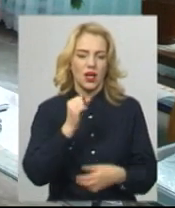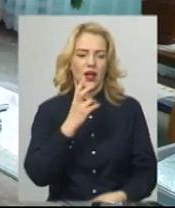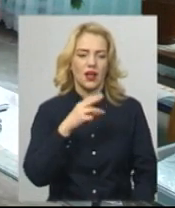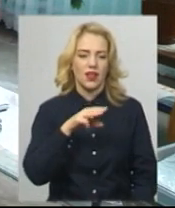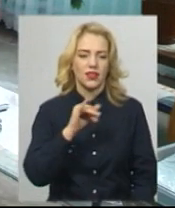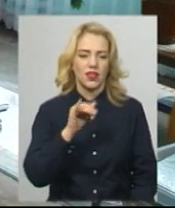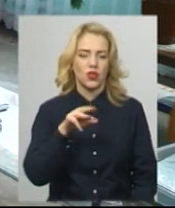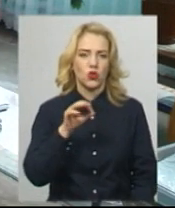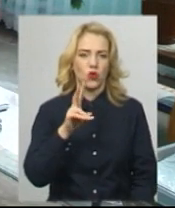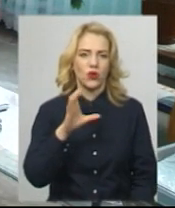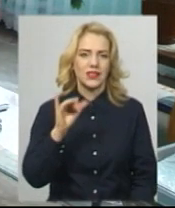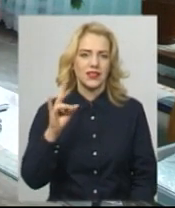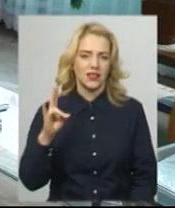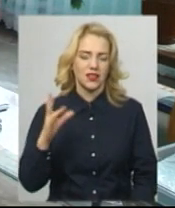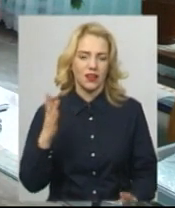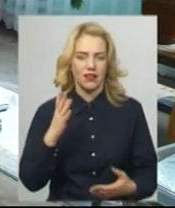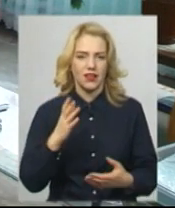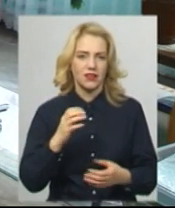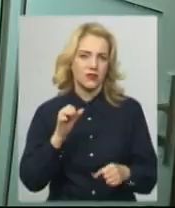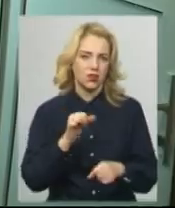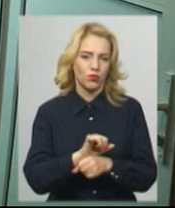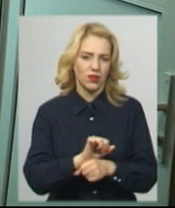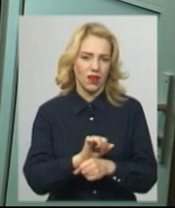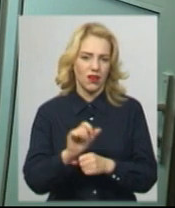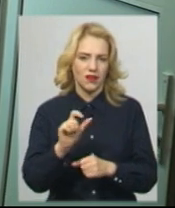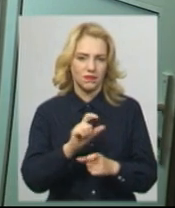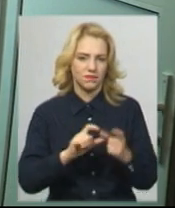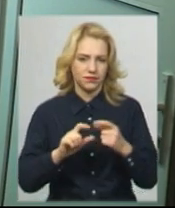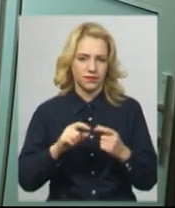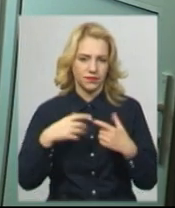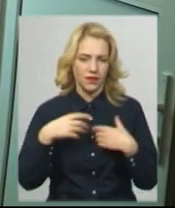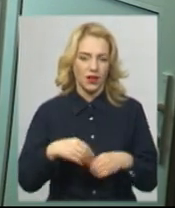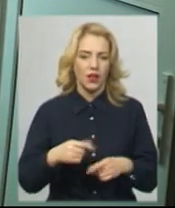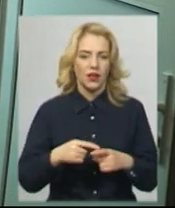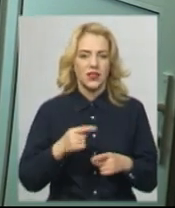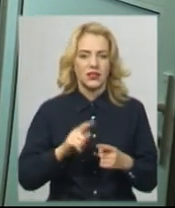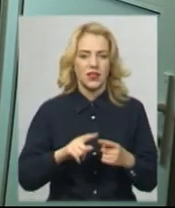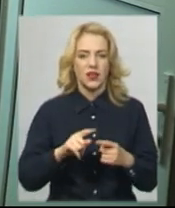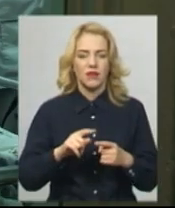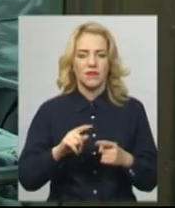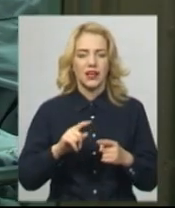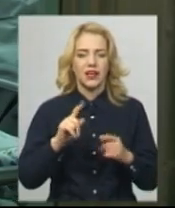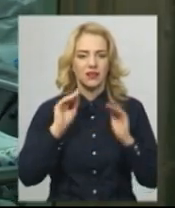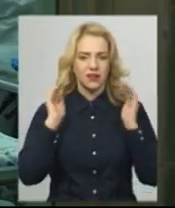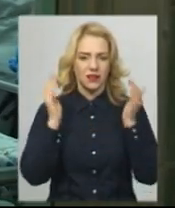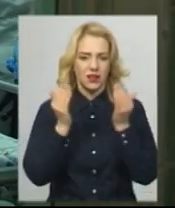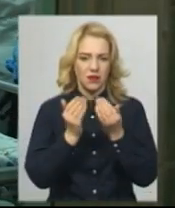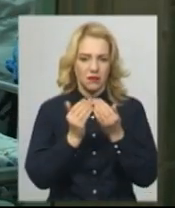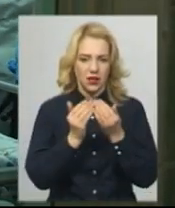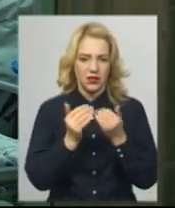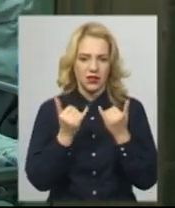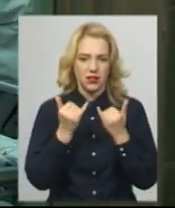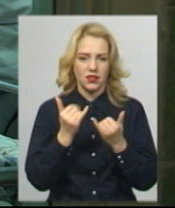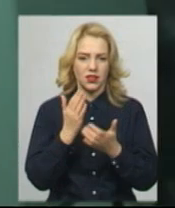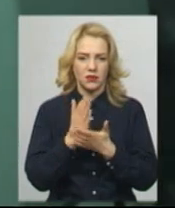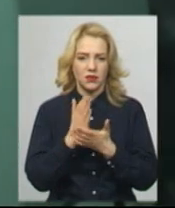паралізує токсин, який потрапив в організм людини. Це відділення інтенсивної терапії Хмельницької міської інфекційної лікарні. Наразі